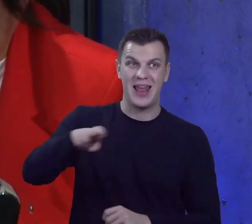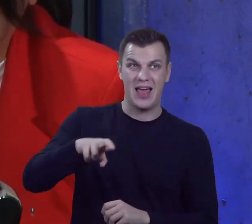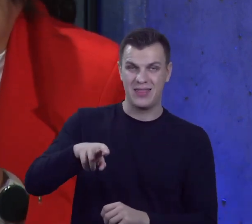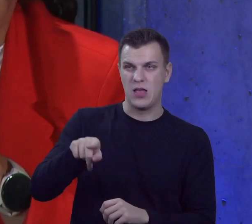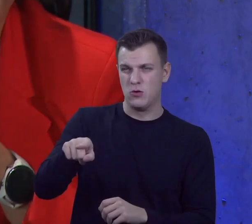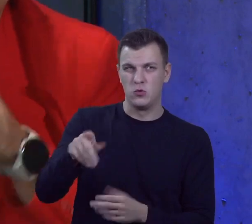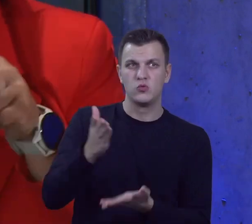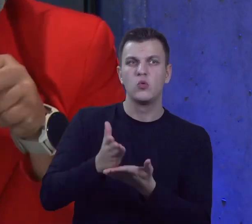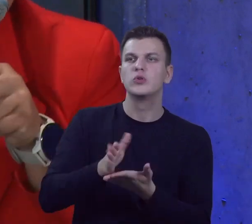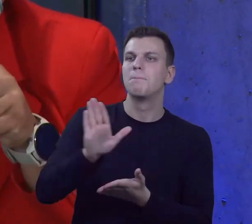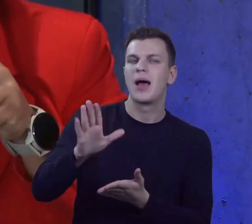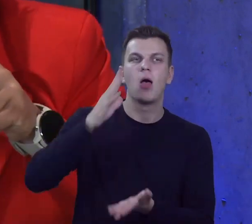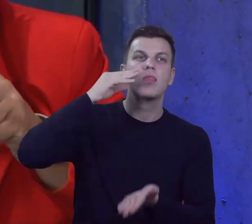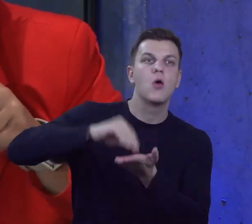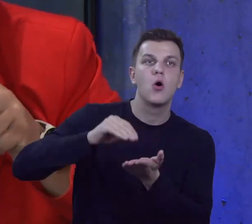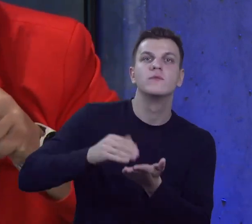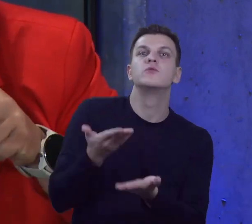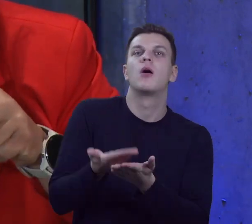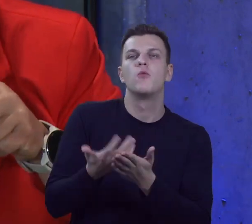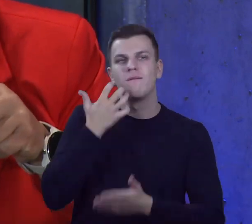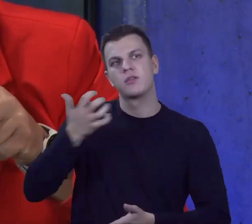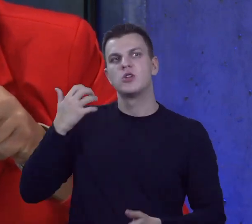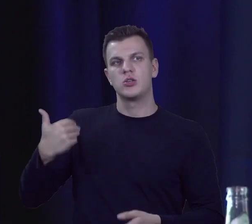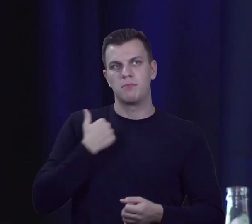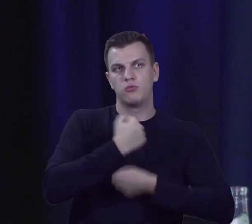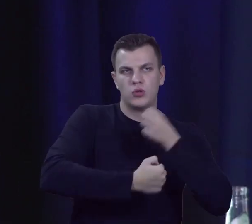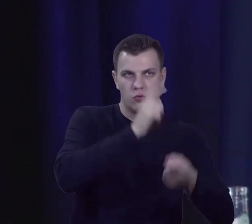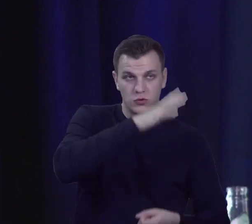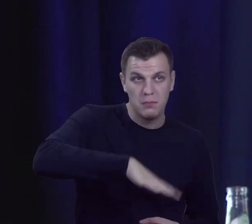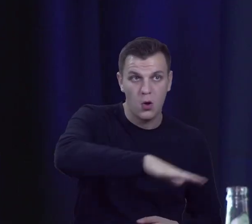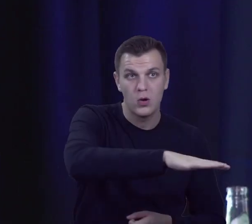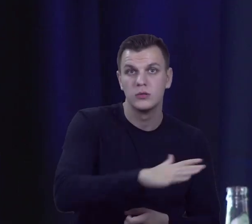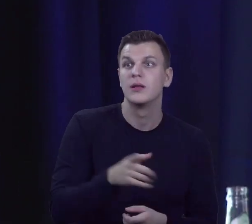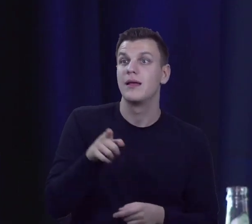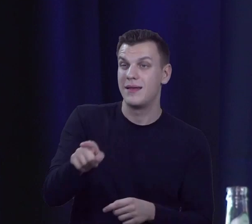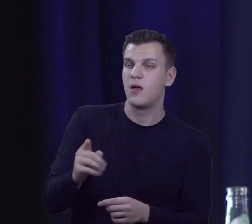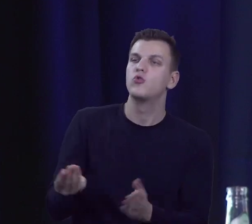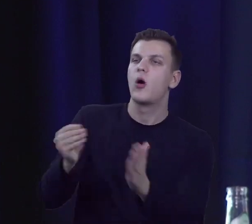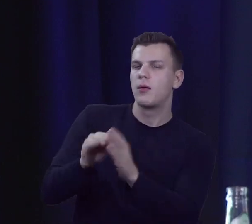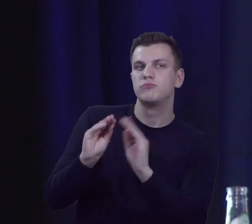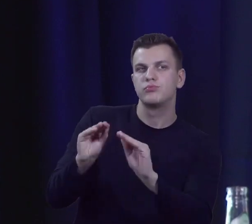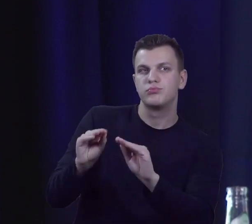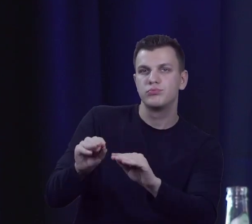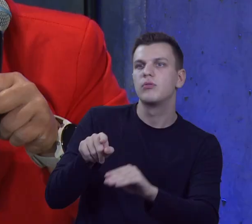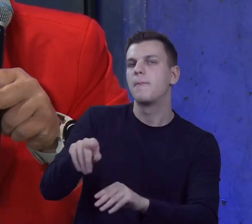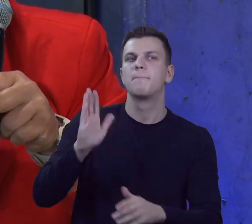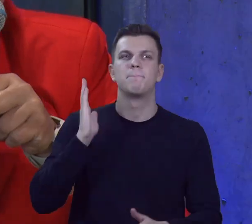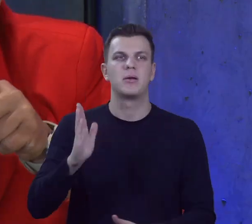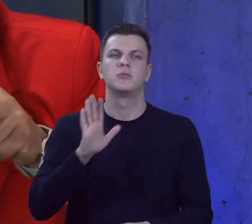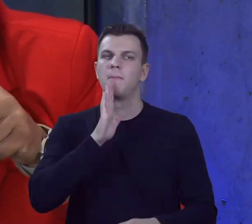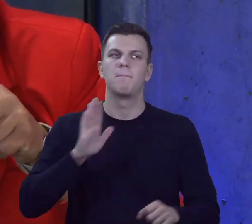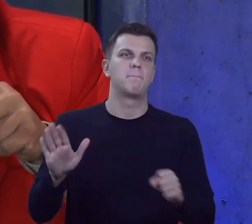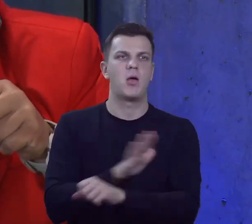ten kapitał, albo sprawdził się w tej działalności społecznej i wyedukować go jako świadomego radnego,